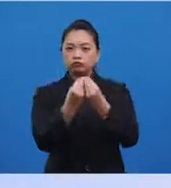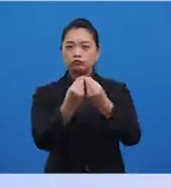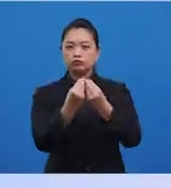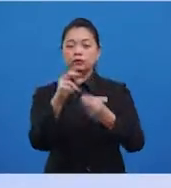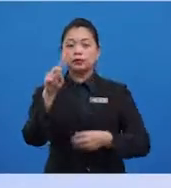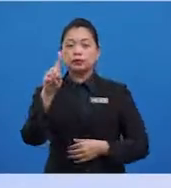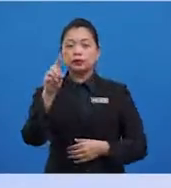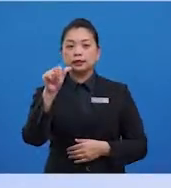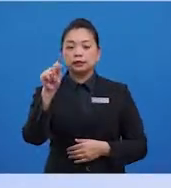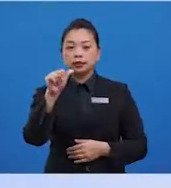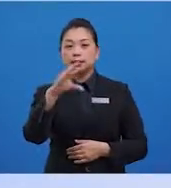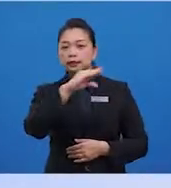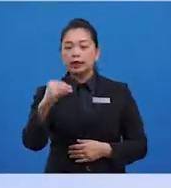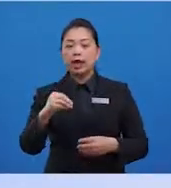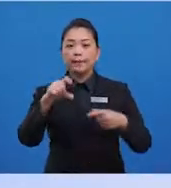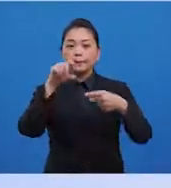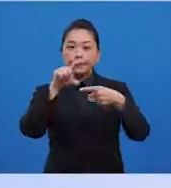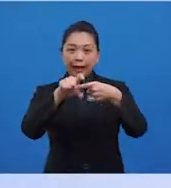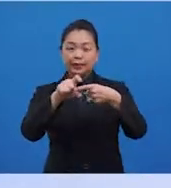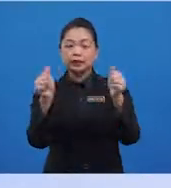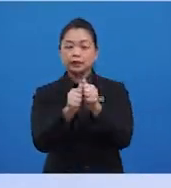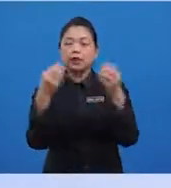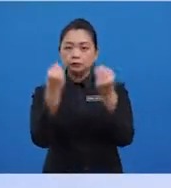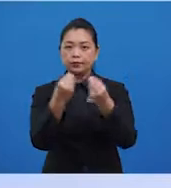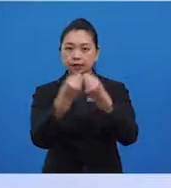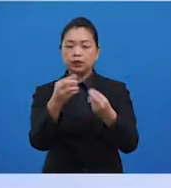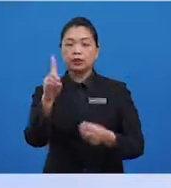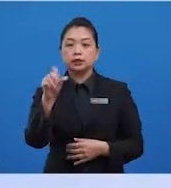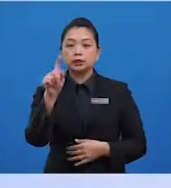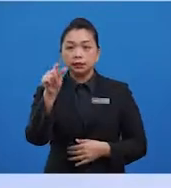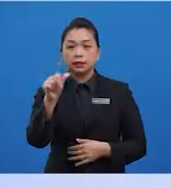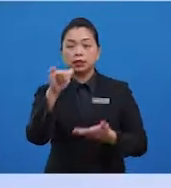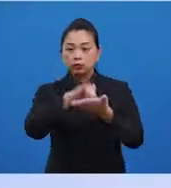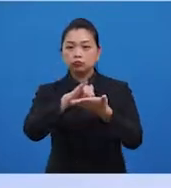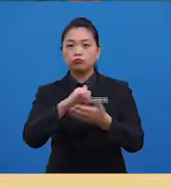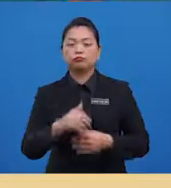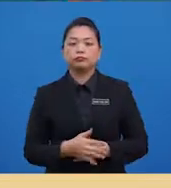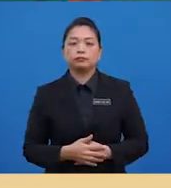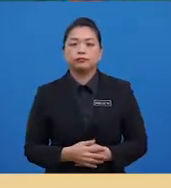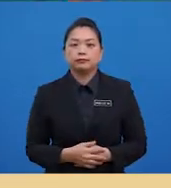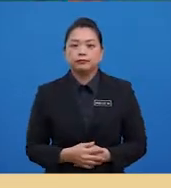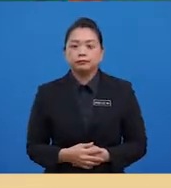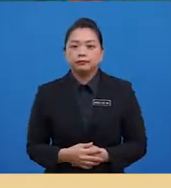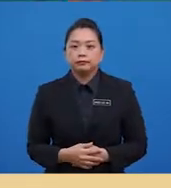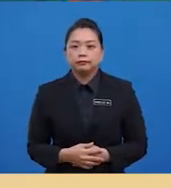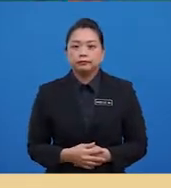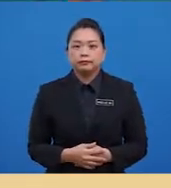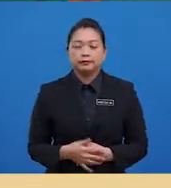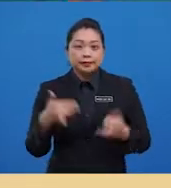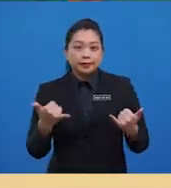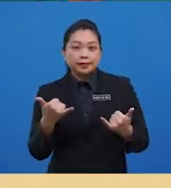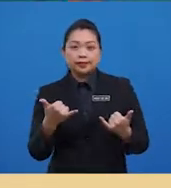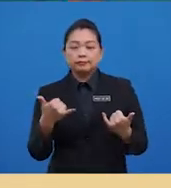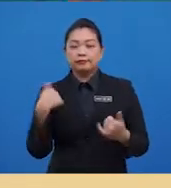dan membahagikannya dengan bilangan data tersebut. Murid-murid, marilah